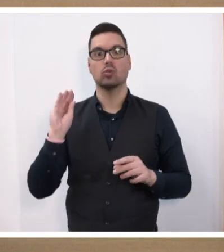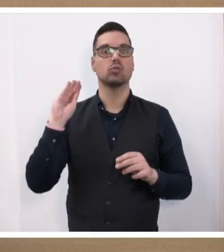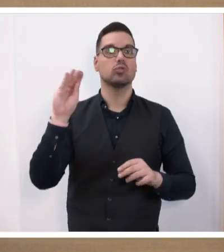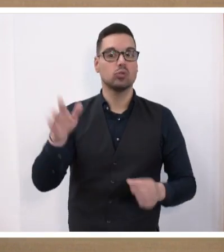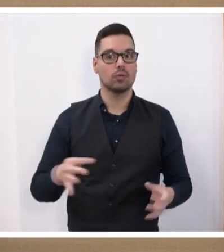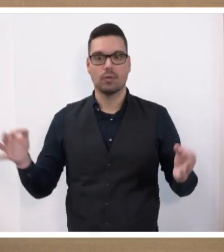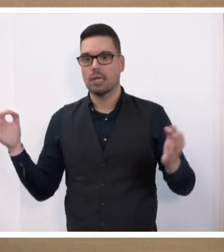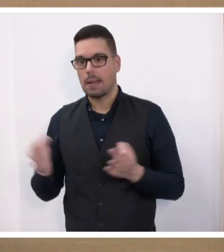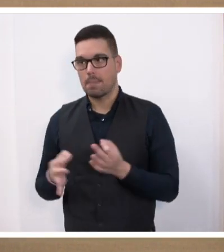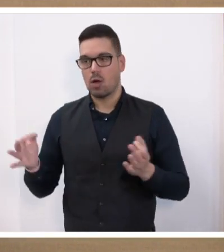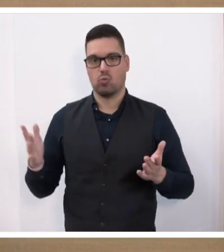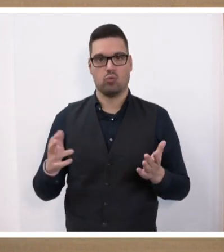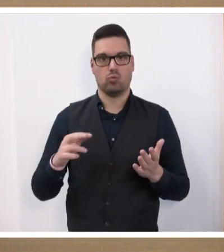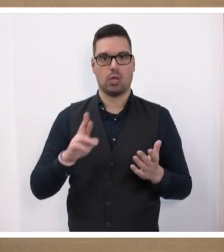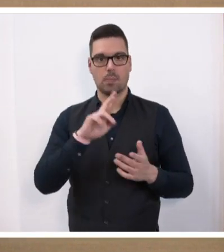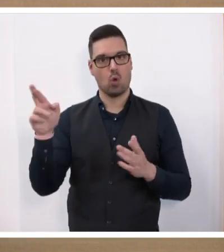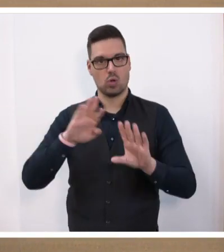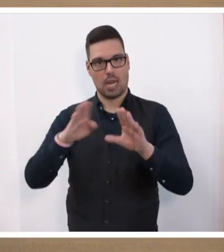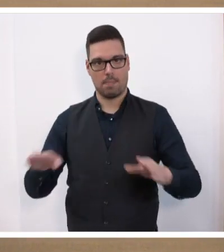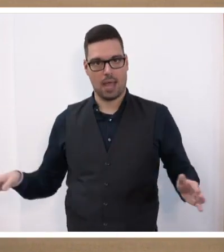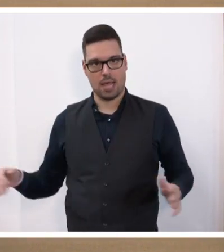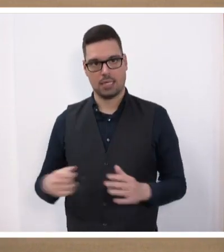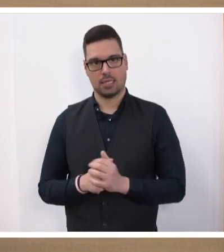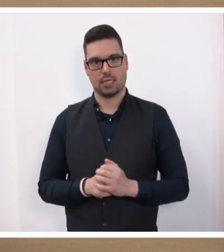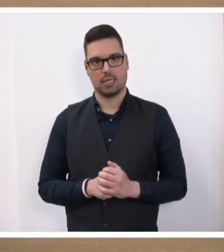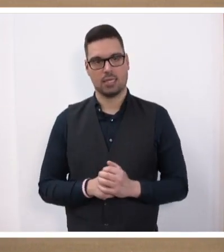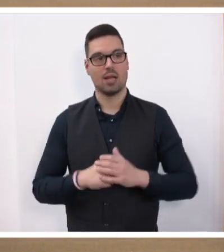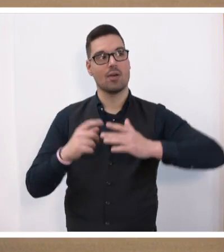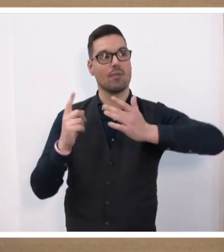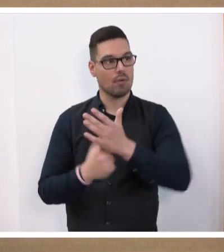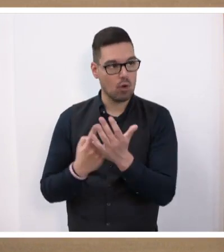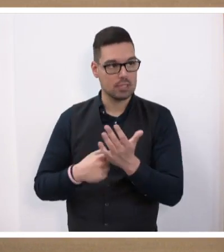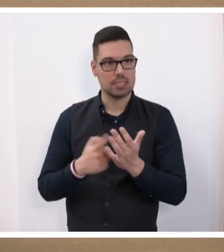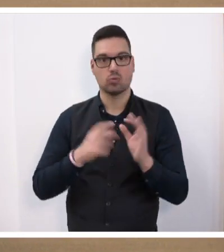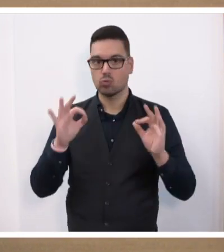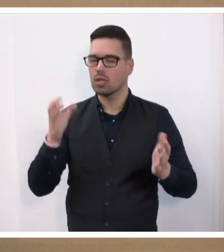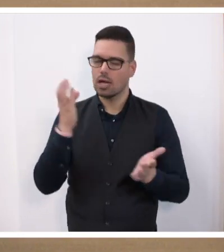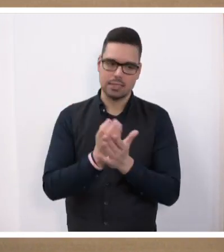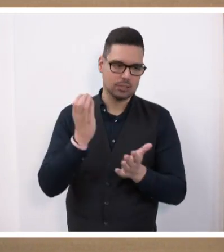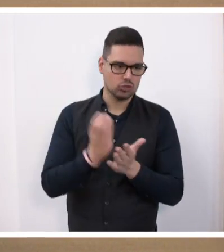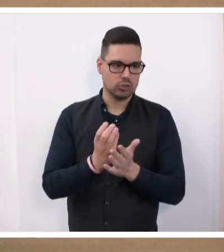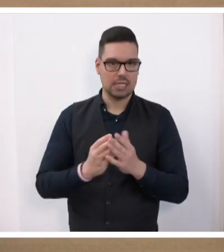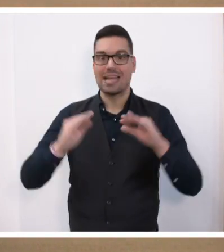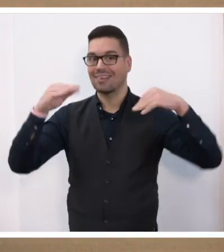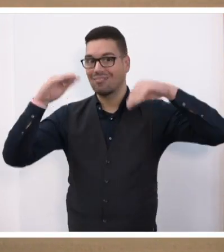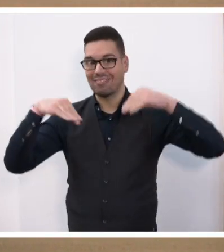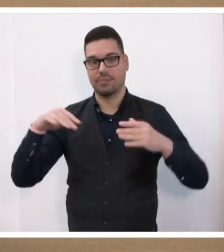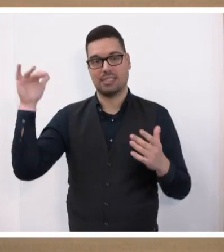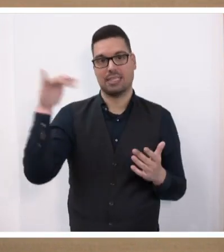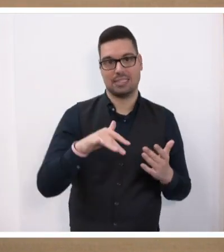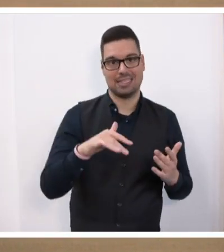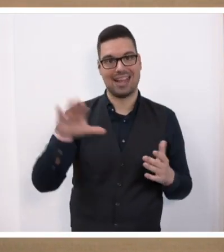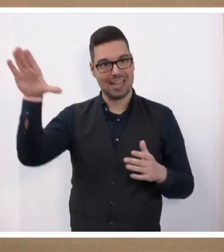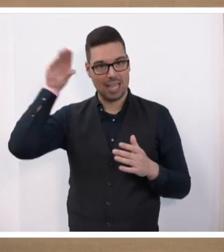auch braucht am Standort Röderberg. Die Voraussetzungen sind optimal. Wir haben Beschäftigte, die hochqualifiziert sind, die eine